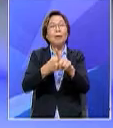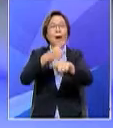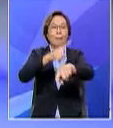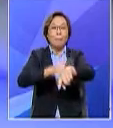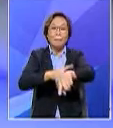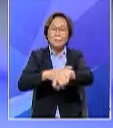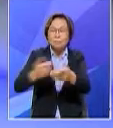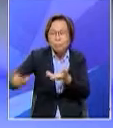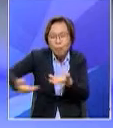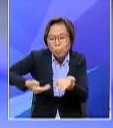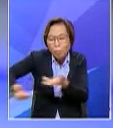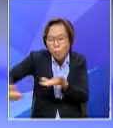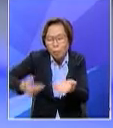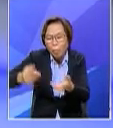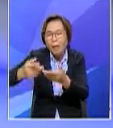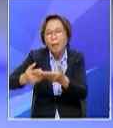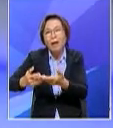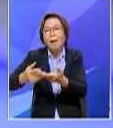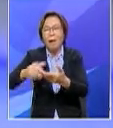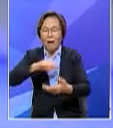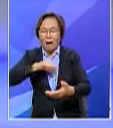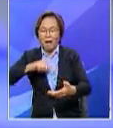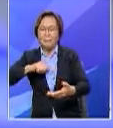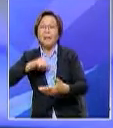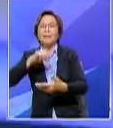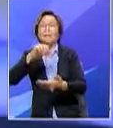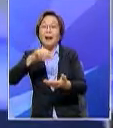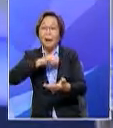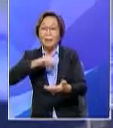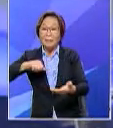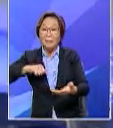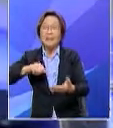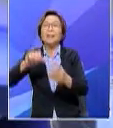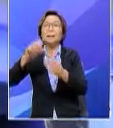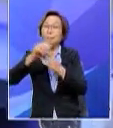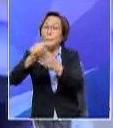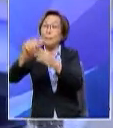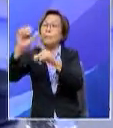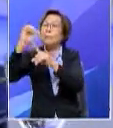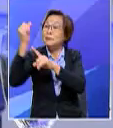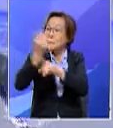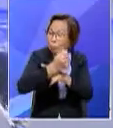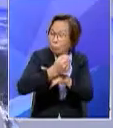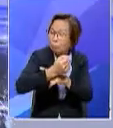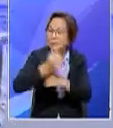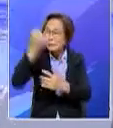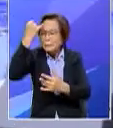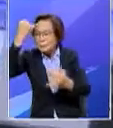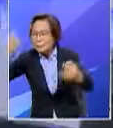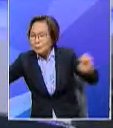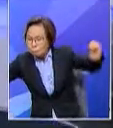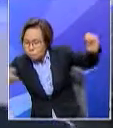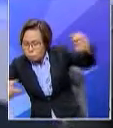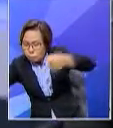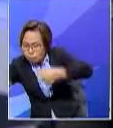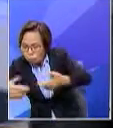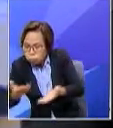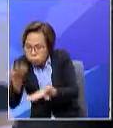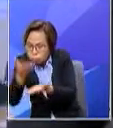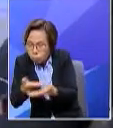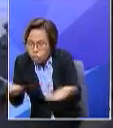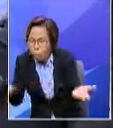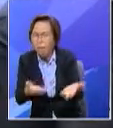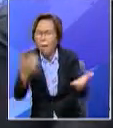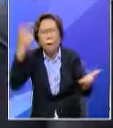perbincangan dan percambahan minda antara ahli-ahli munsyed kepimpinan persatuan bagaimana kita nak istilahnya